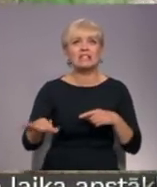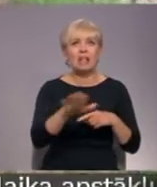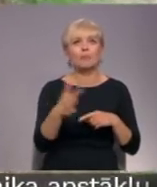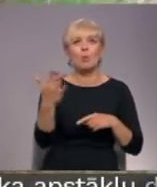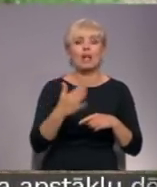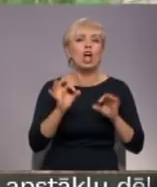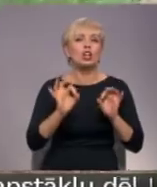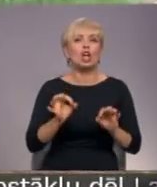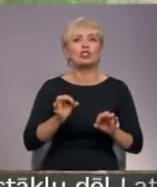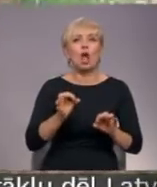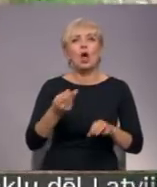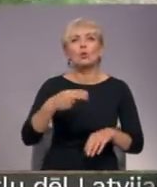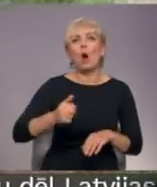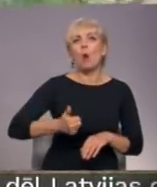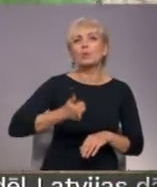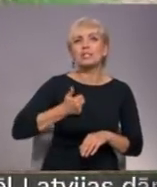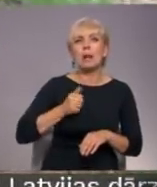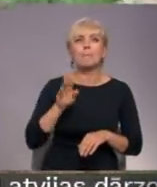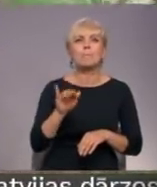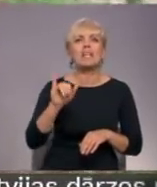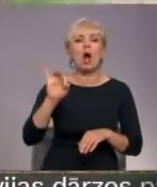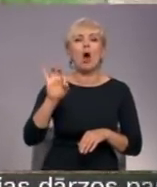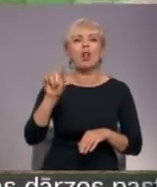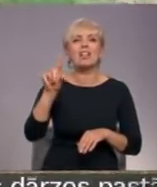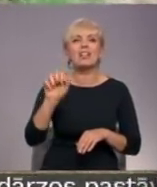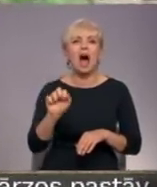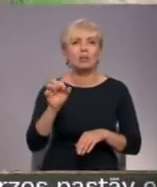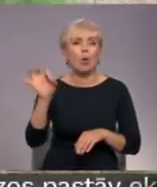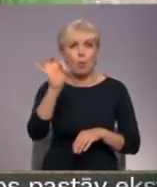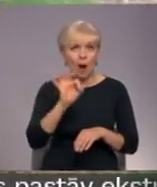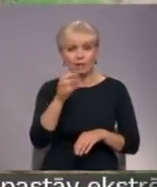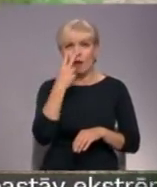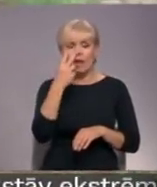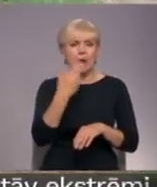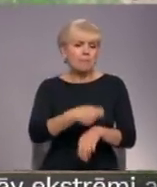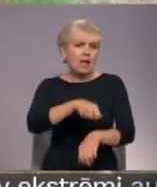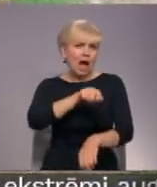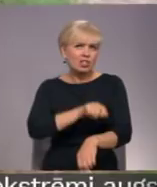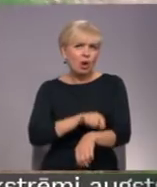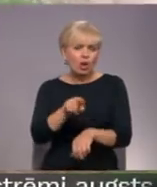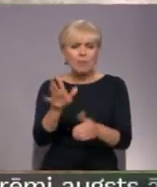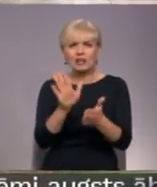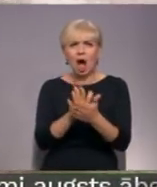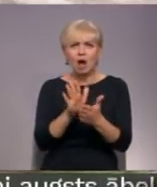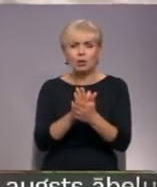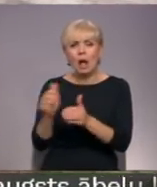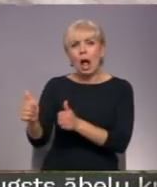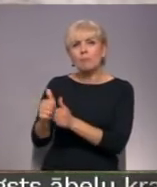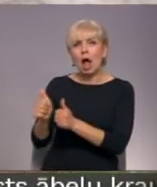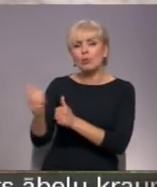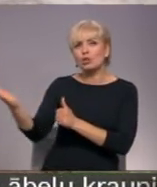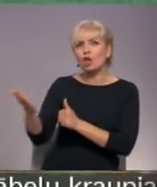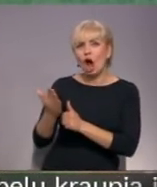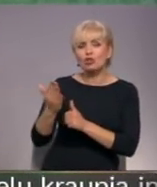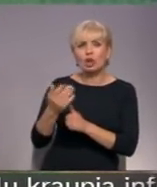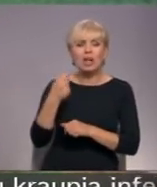Garz zemgaus lauku ceļiem jau gandrīz mēnesis tiepis kilometriem garas izdegušas joslas, kas vietums ienāk arī blaku sasošajos